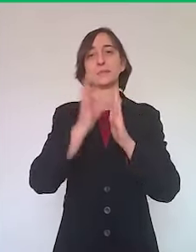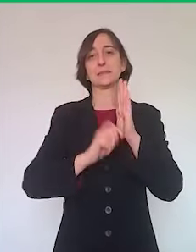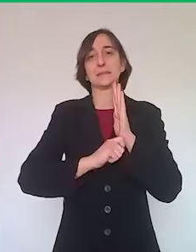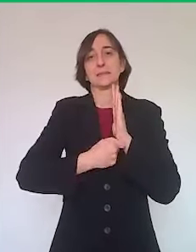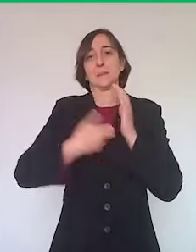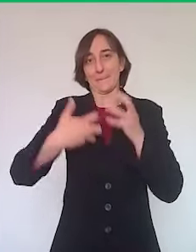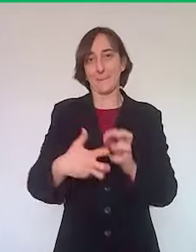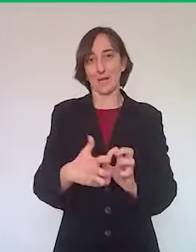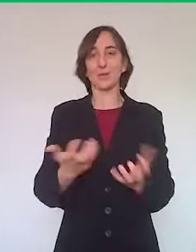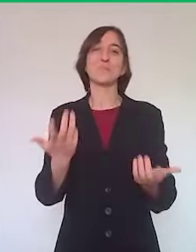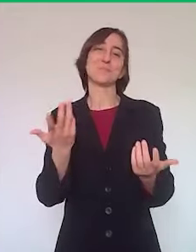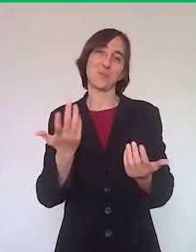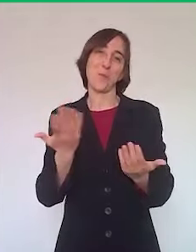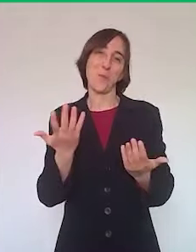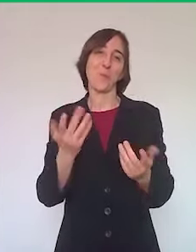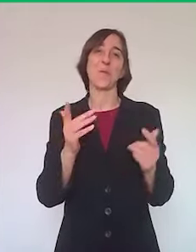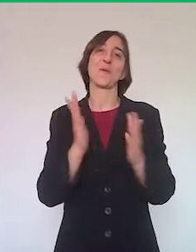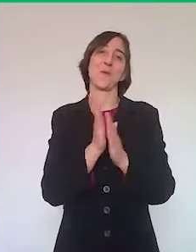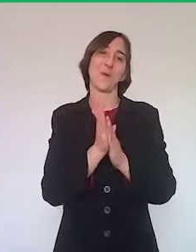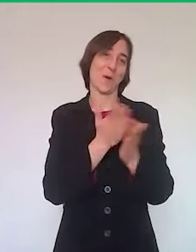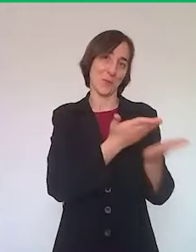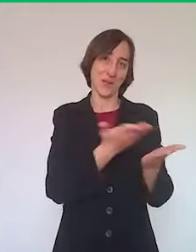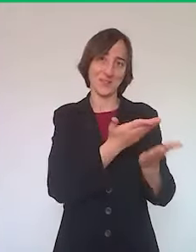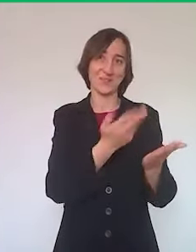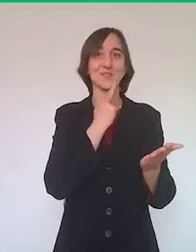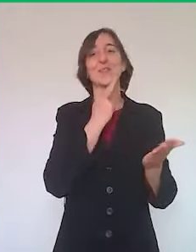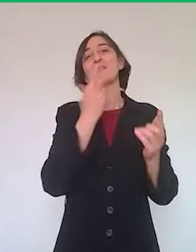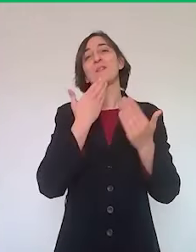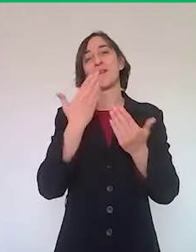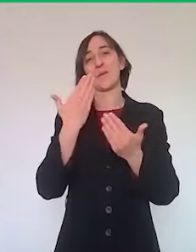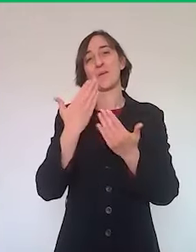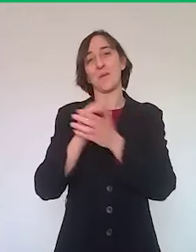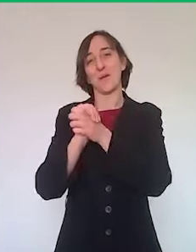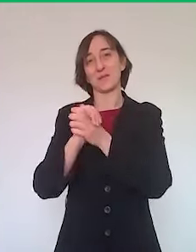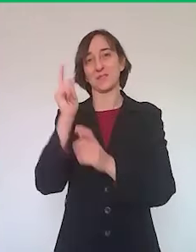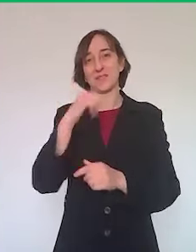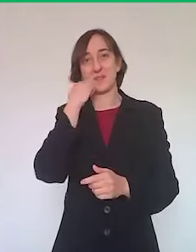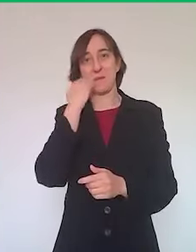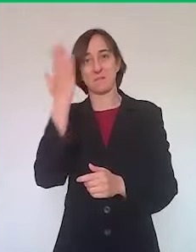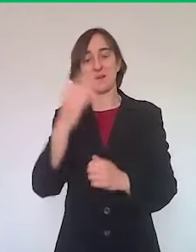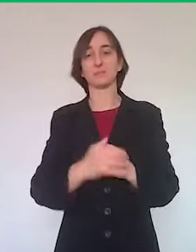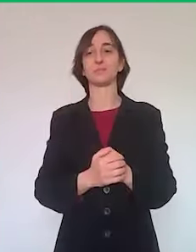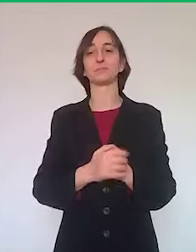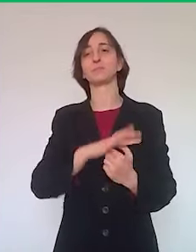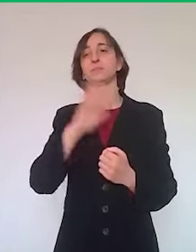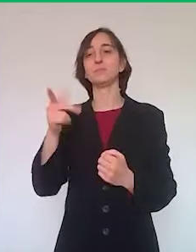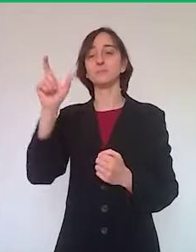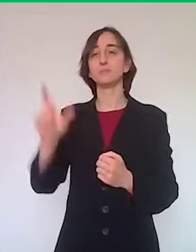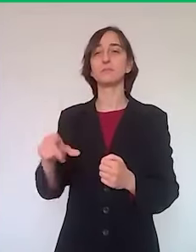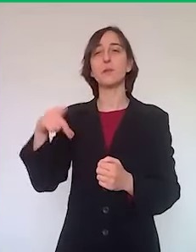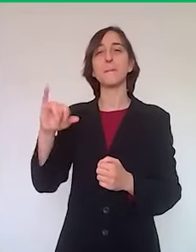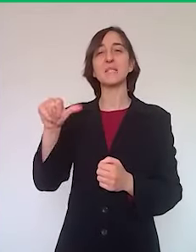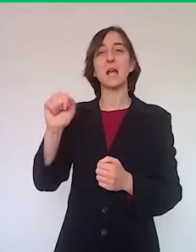anche alla mamma. Poi, il signor Pisani, che è un tecnico che amministra condomini nella provincia di Piacenza,